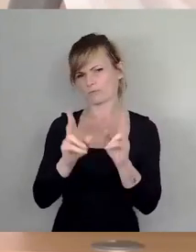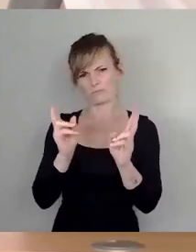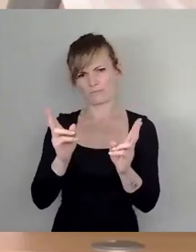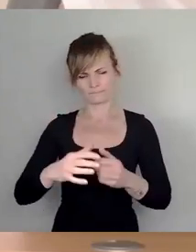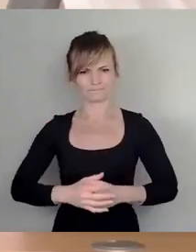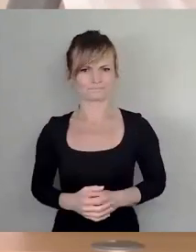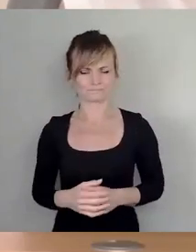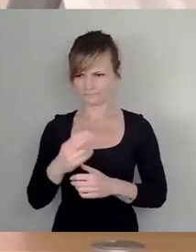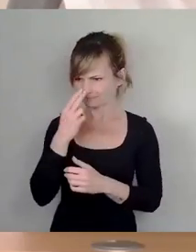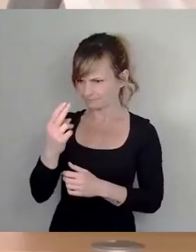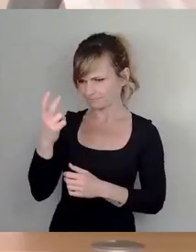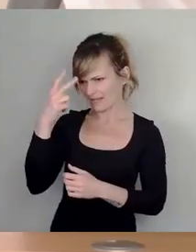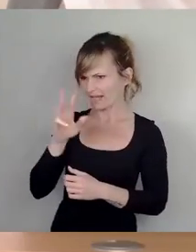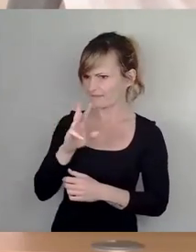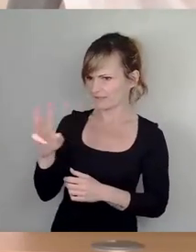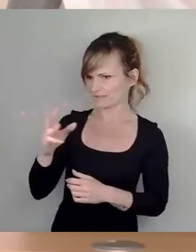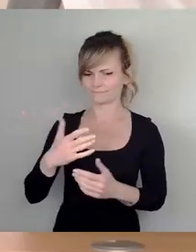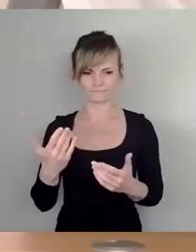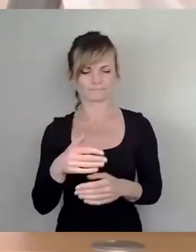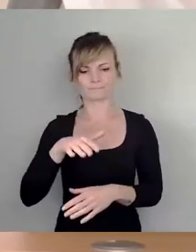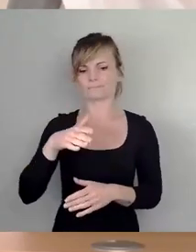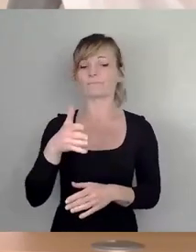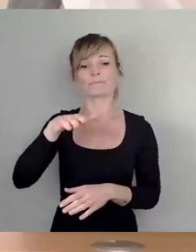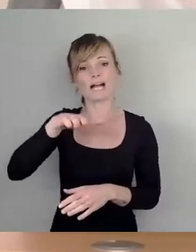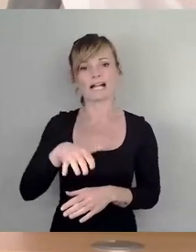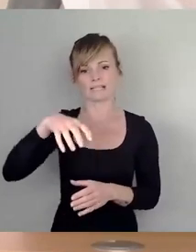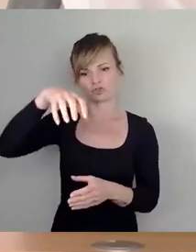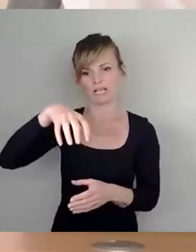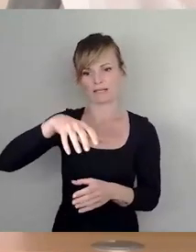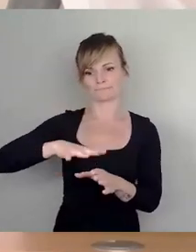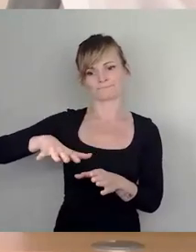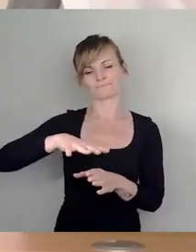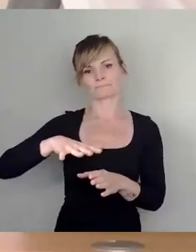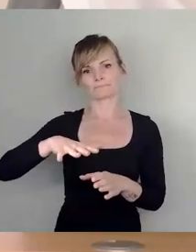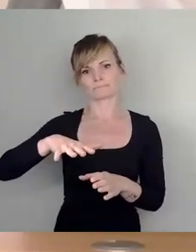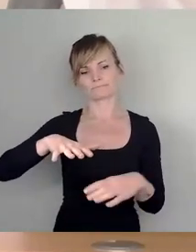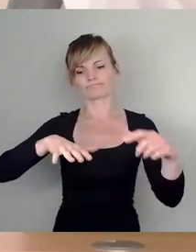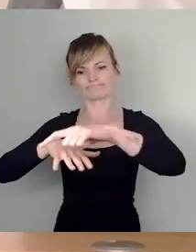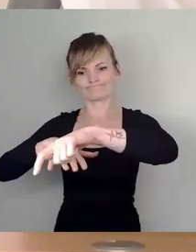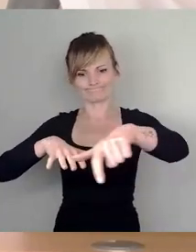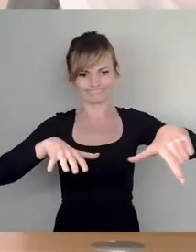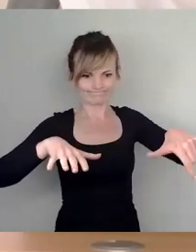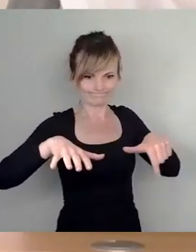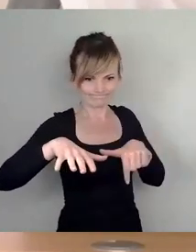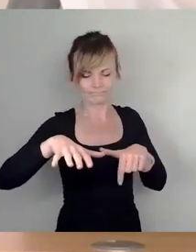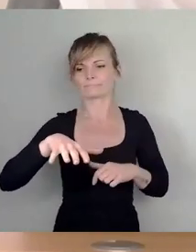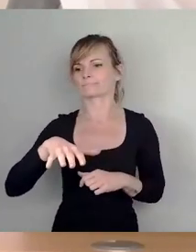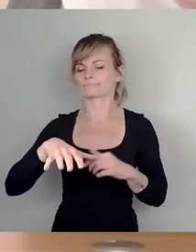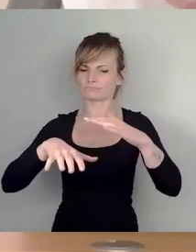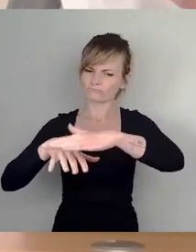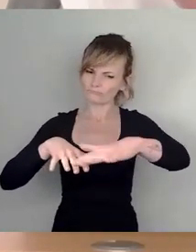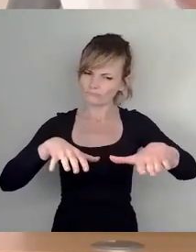Gelände um die Haltestelle des hiesigen Promenadenrings ist ja eine multifunktionale